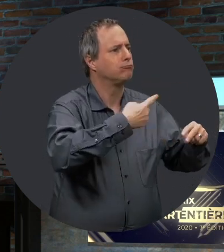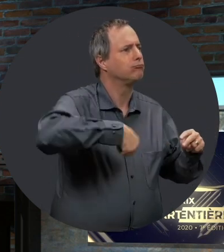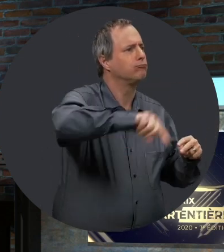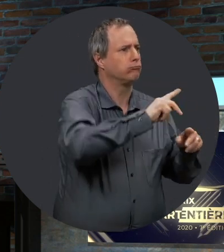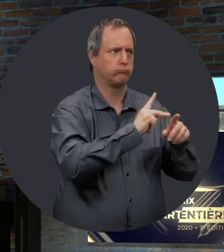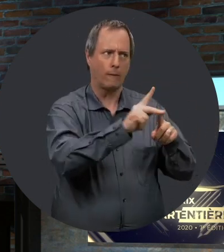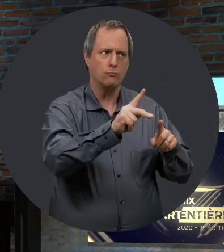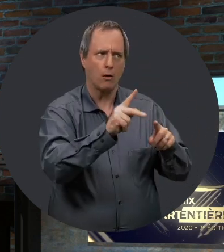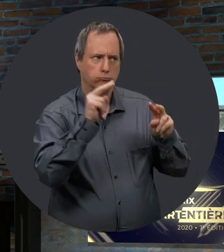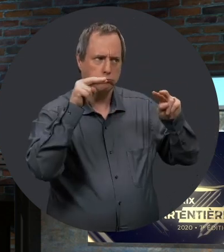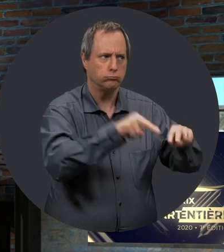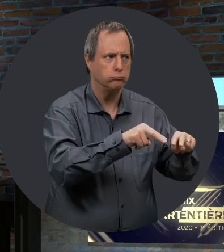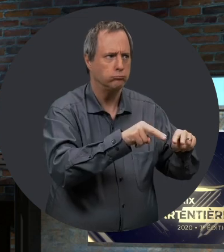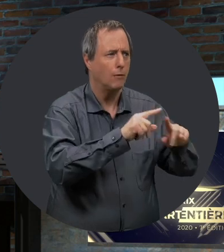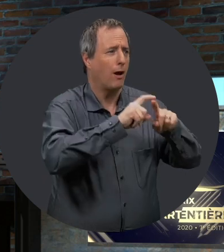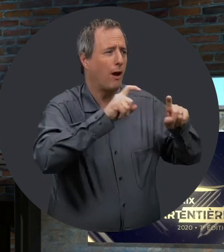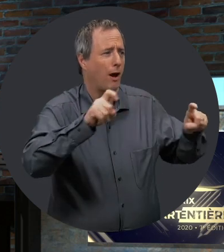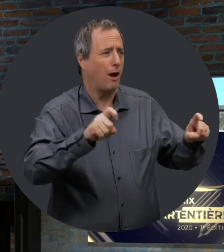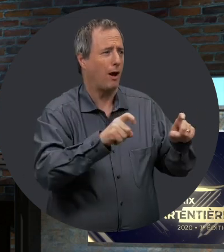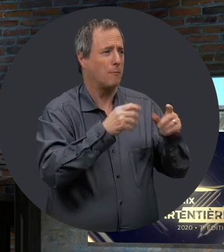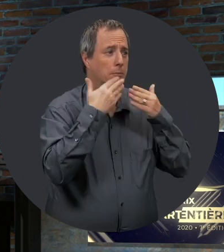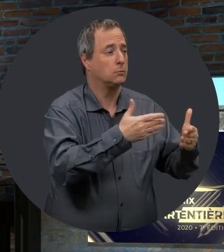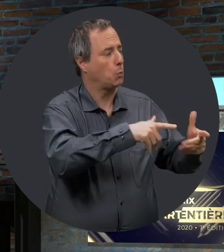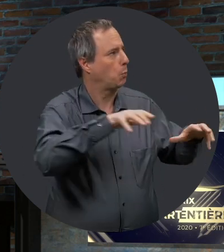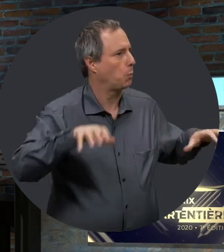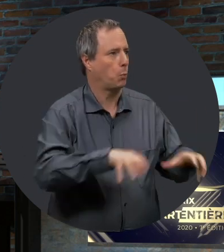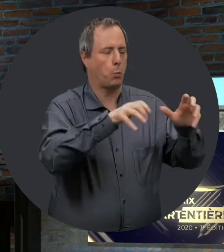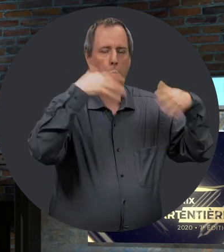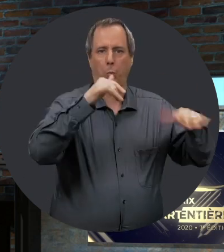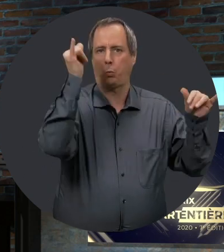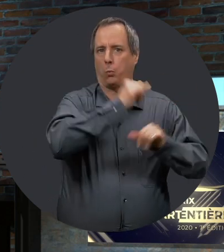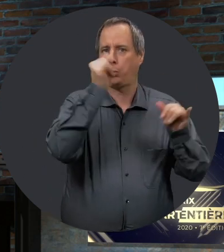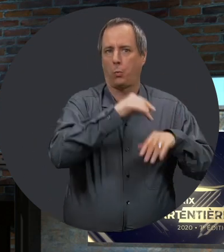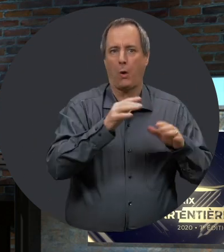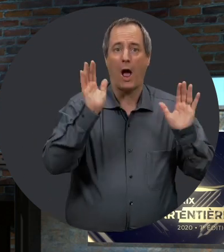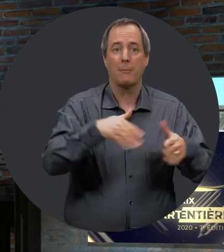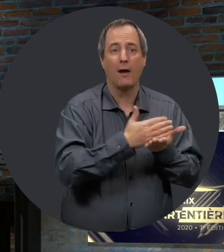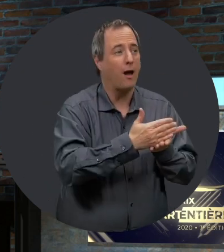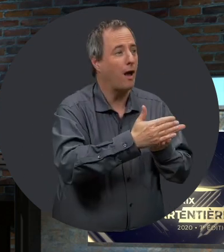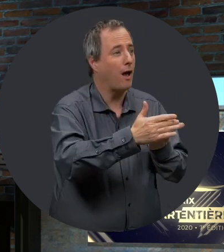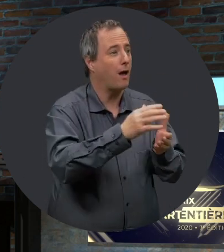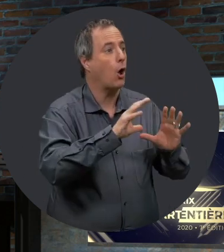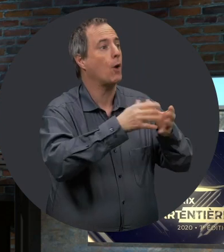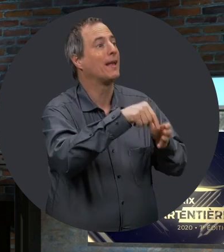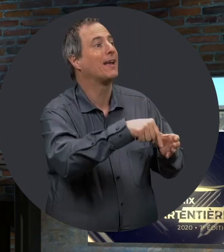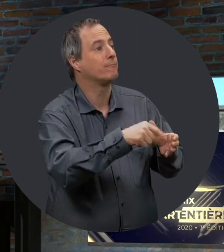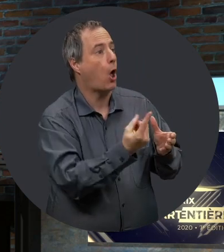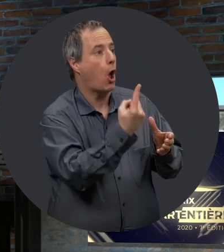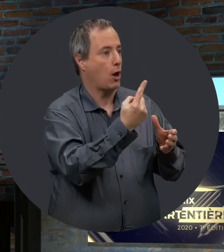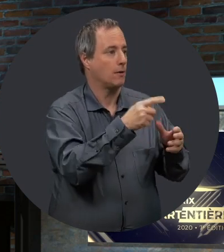attention, ont regardé chacune de ces candidatures-là. Je tiens à les remercier. C'est un travail colossal qu'ils ont fait. Par la suite, on